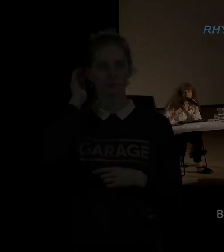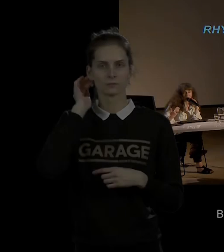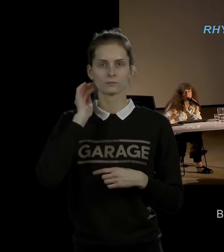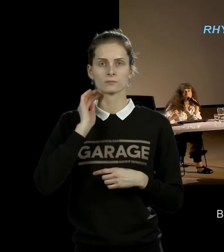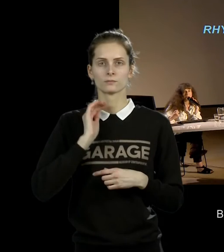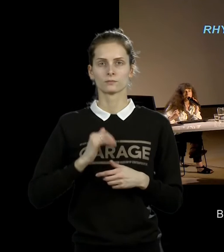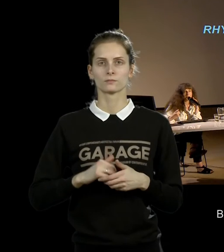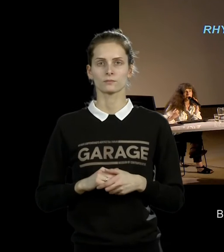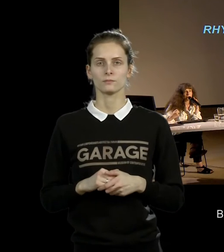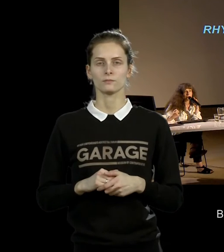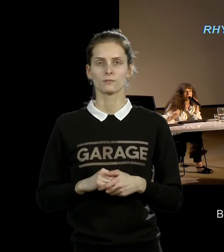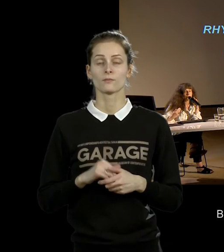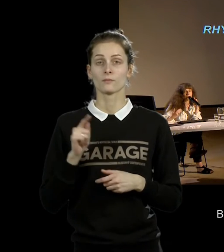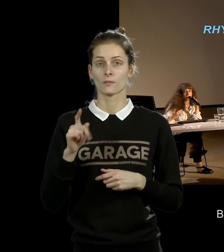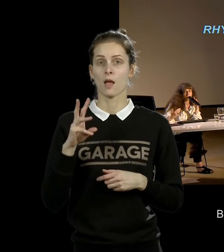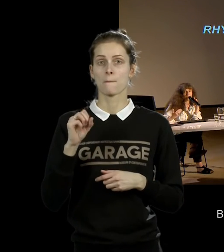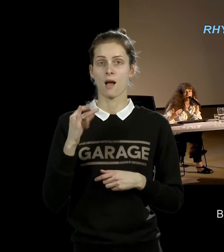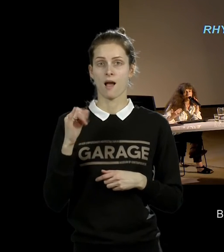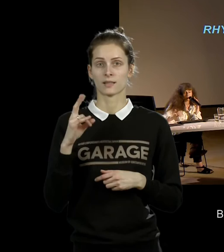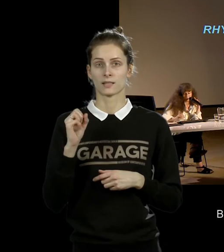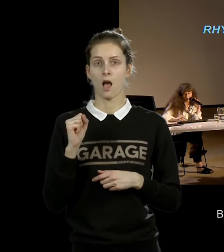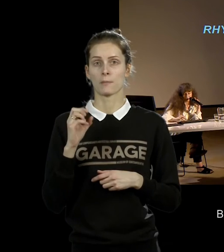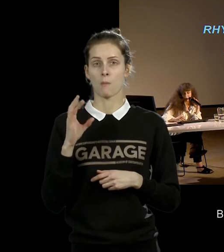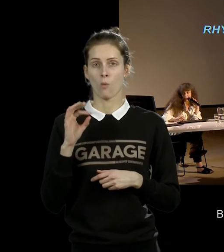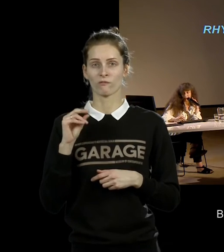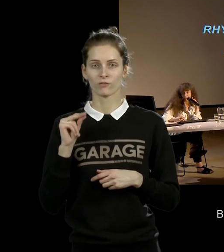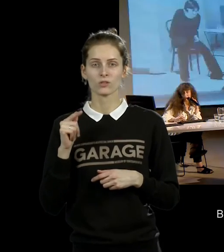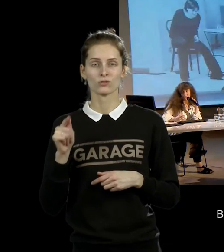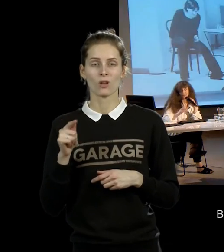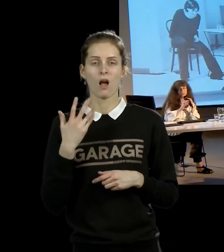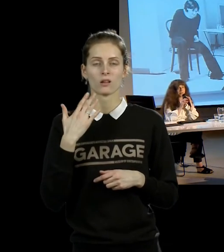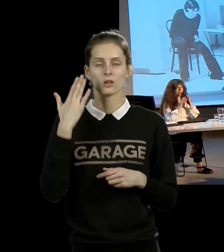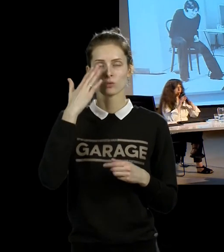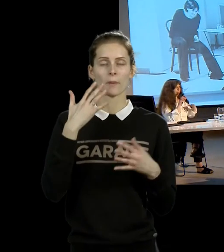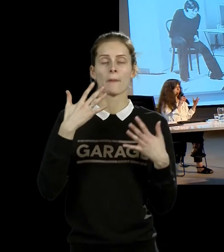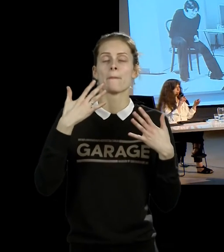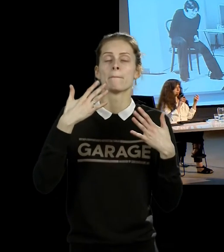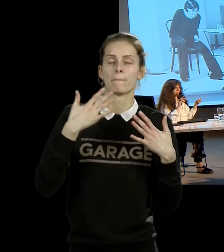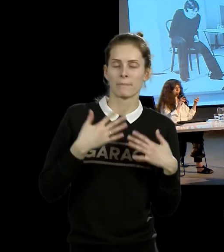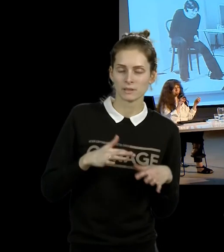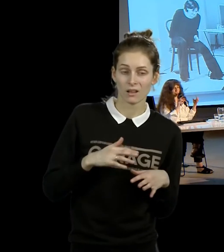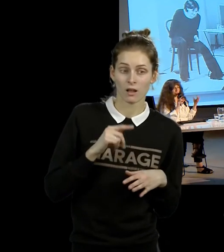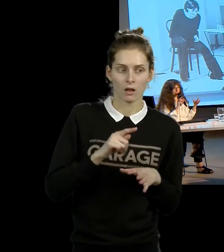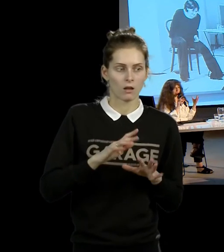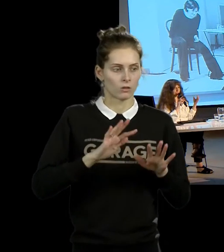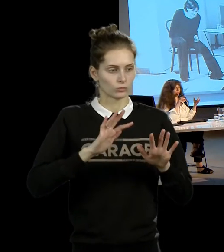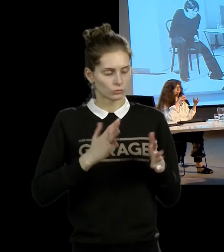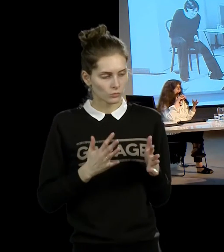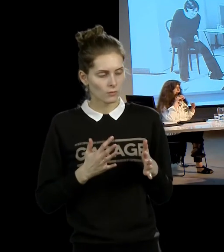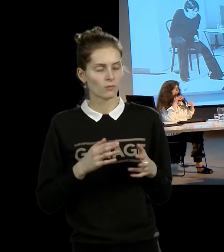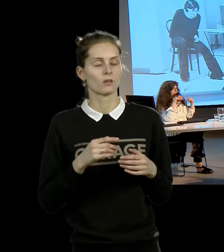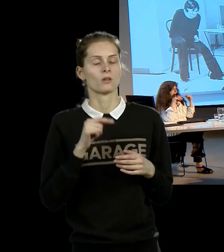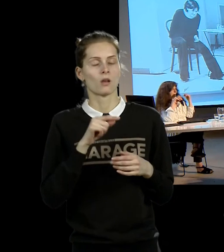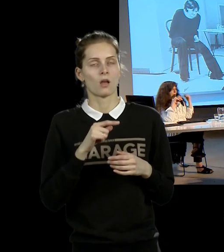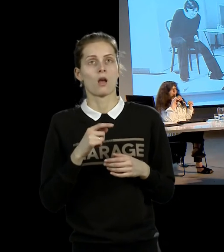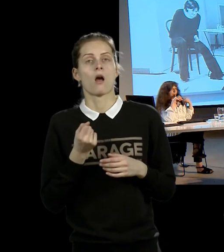И сама Марина Абрамовича, впрочем, эта история про то, как она непроизвольно потеряла сознание, стала поводом придумать перформанс, в котором